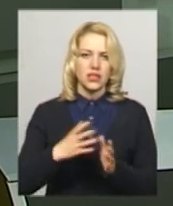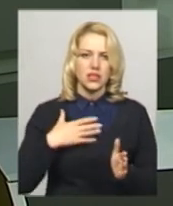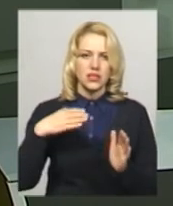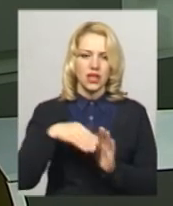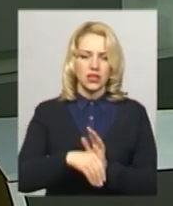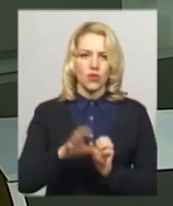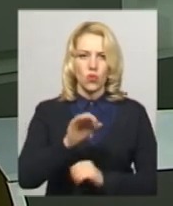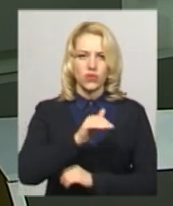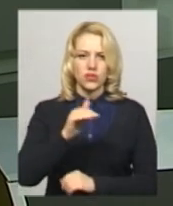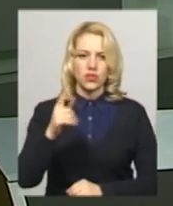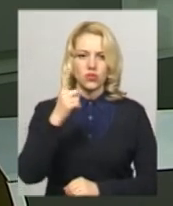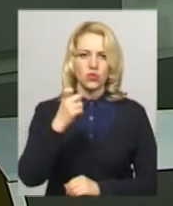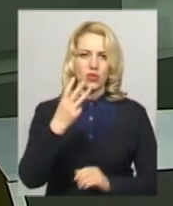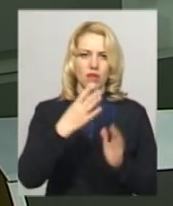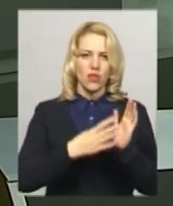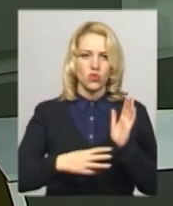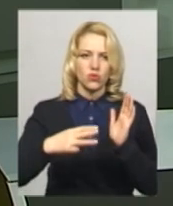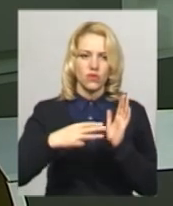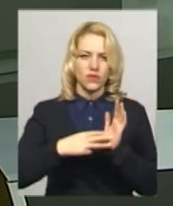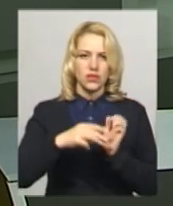198 жителів Хмельниччини.